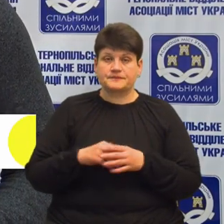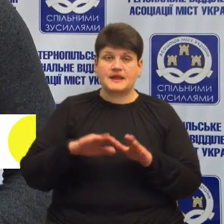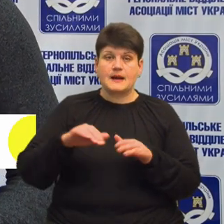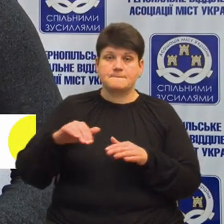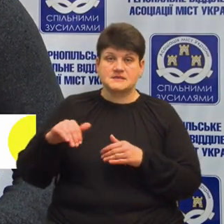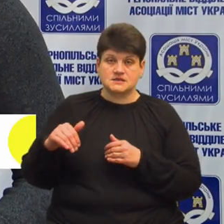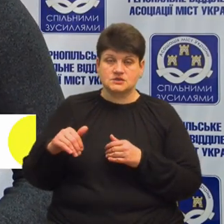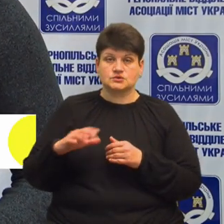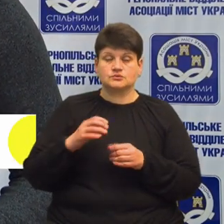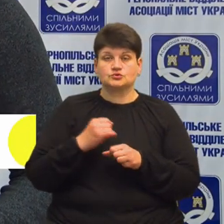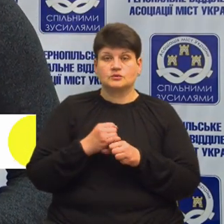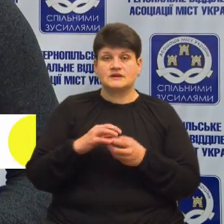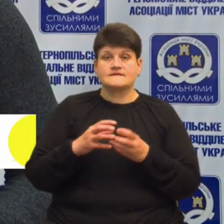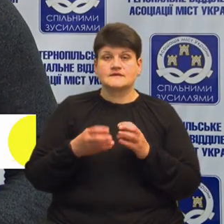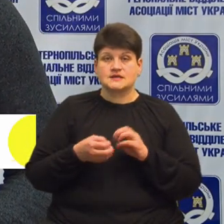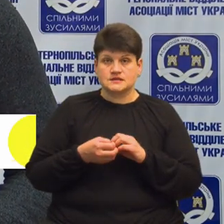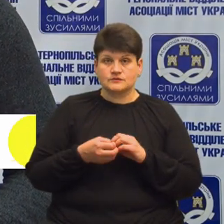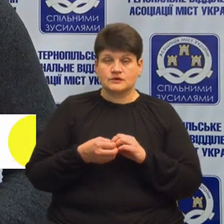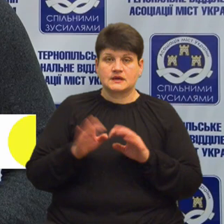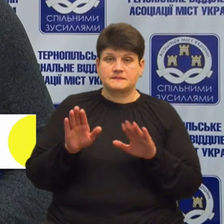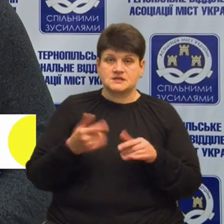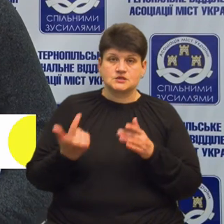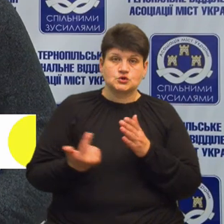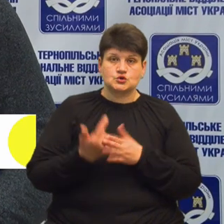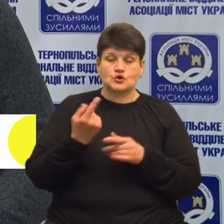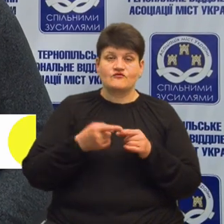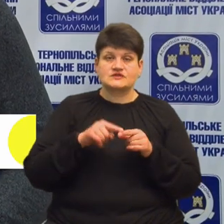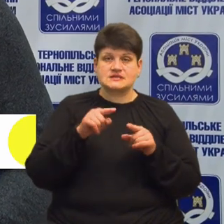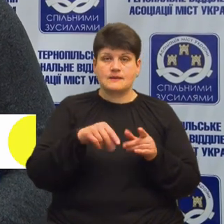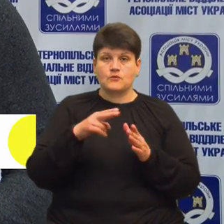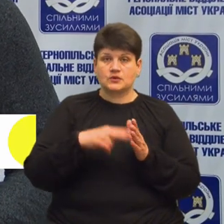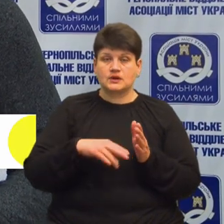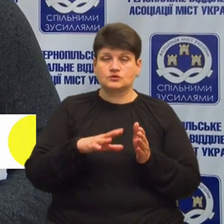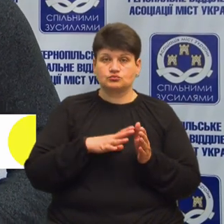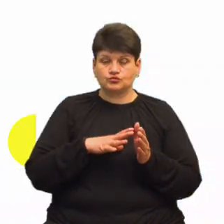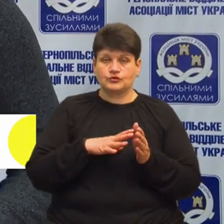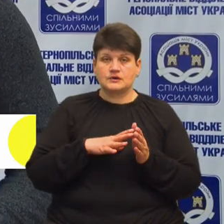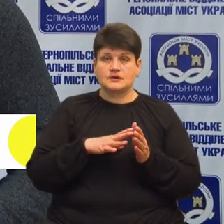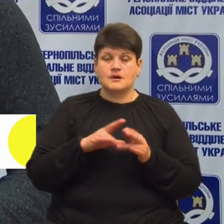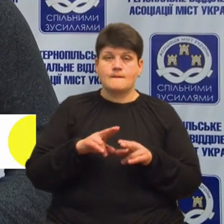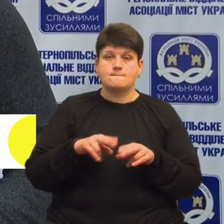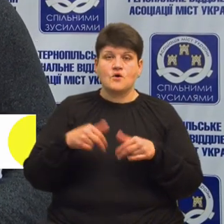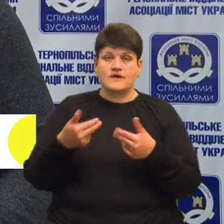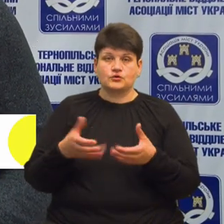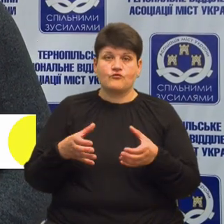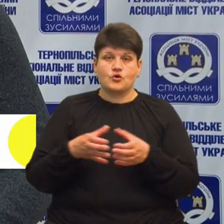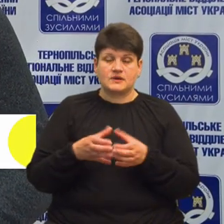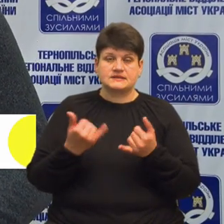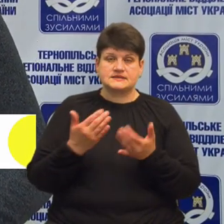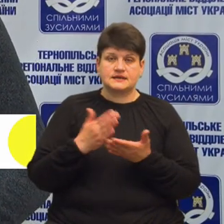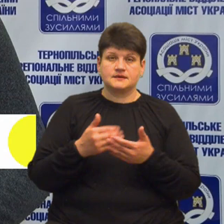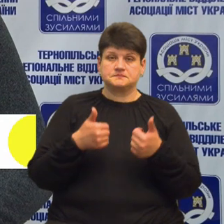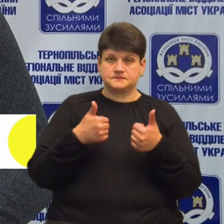прийшли до висновку, пізніше знов цей податок було назад повернути в громаді. Зараз є позитивна